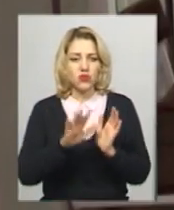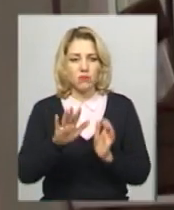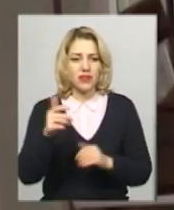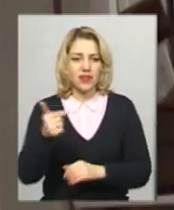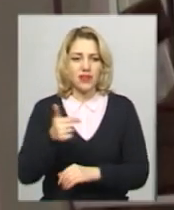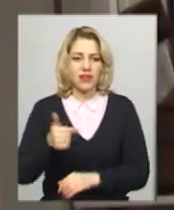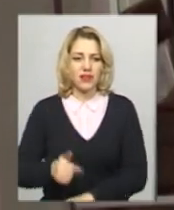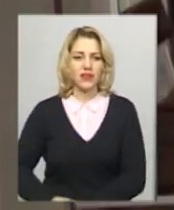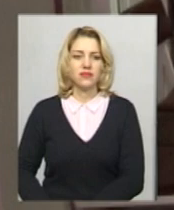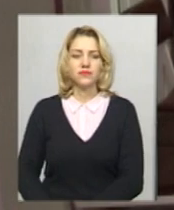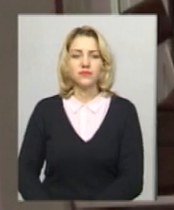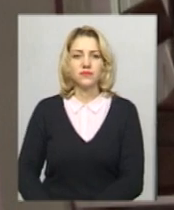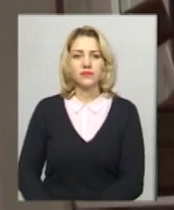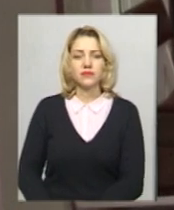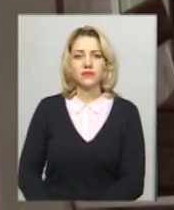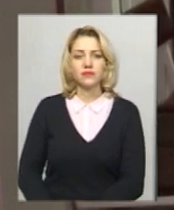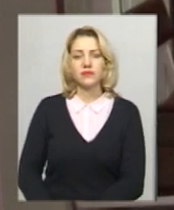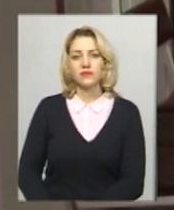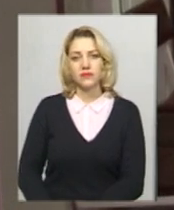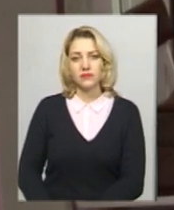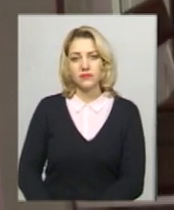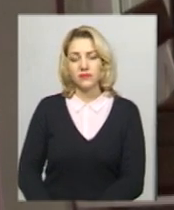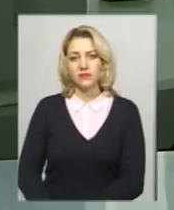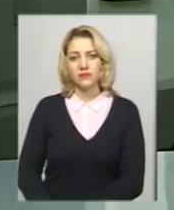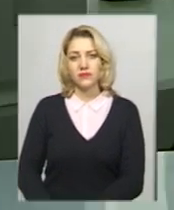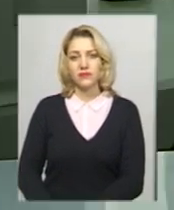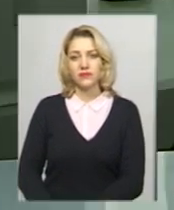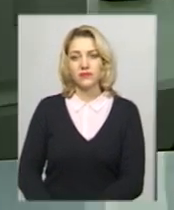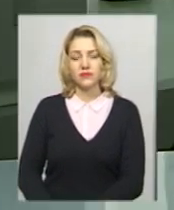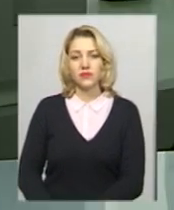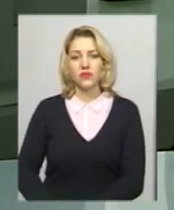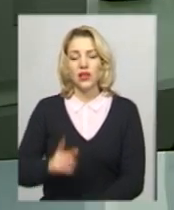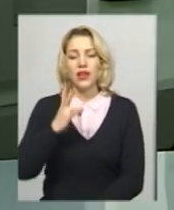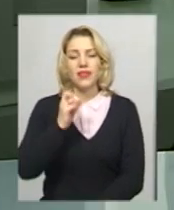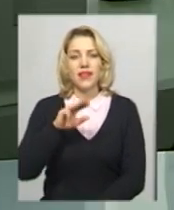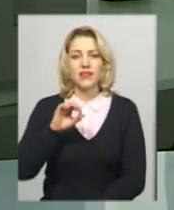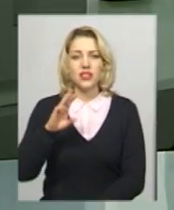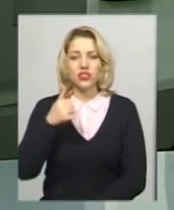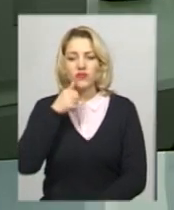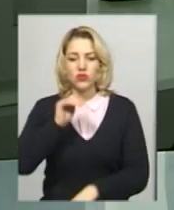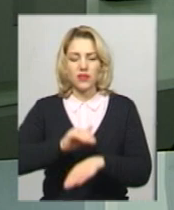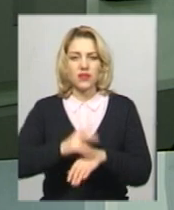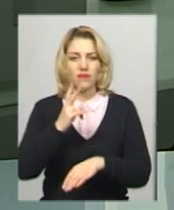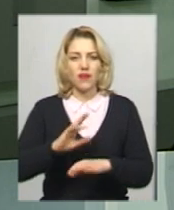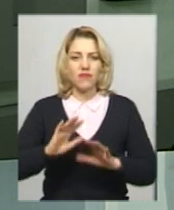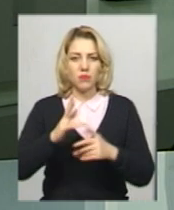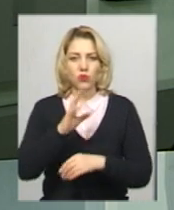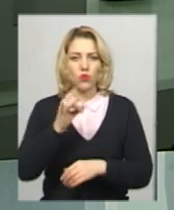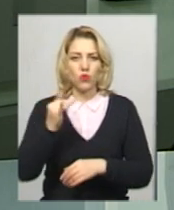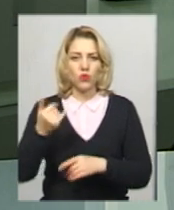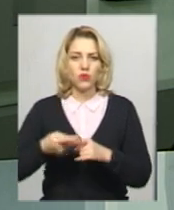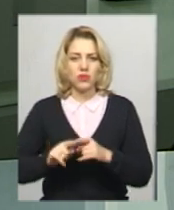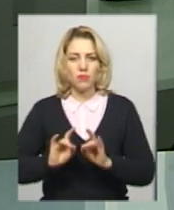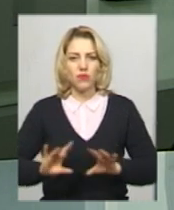Тетяна Ворожцова, Олександр Горішевський, новини Подільня, Центр. У Нетішині вчора зафіксували два випадки кору. Про це